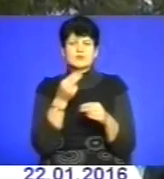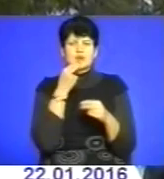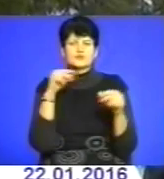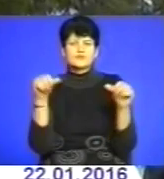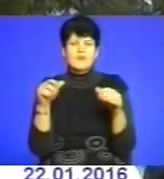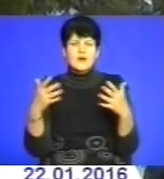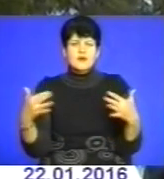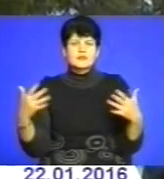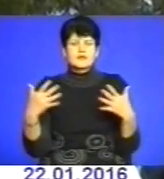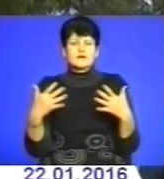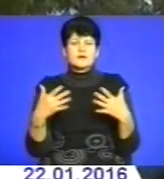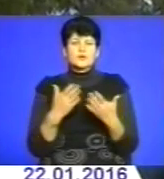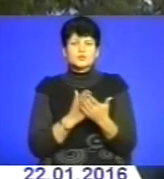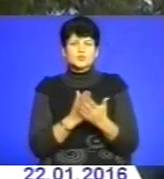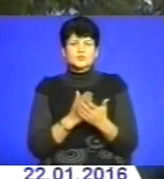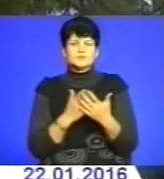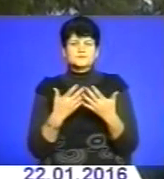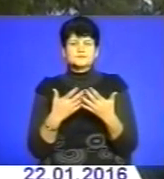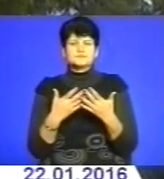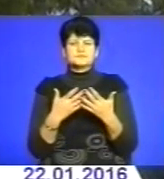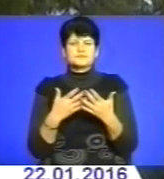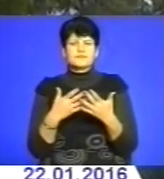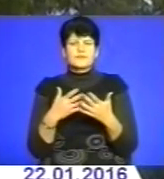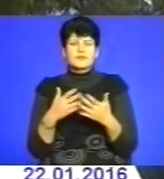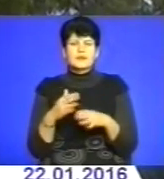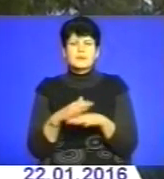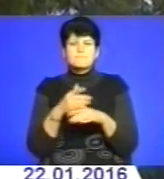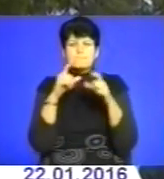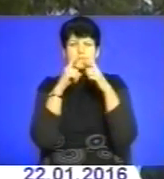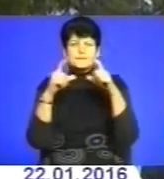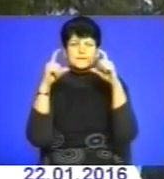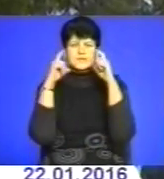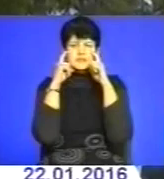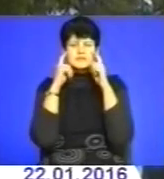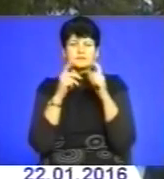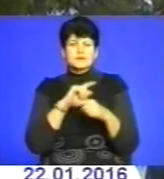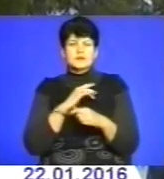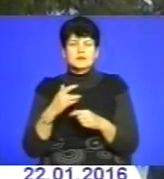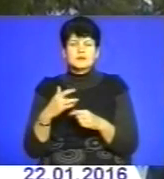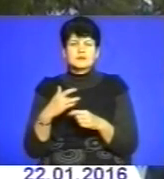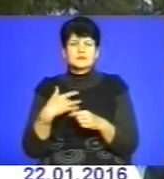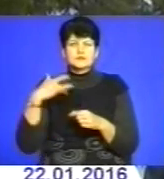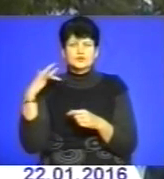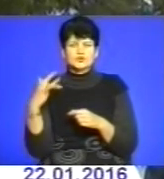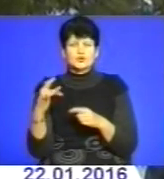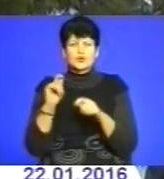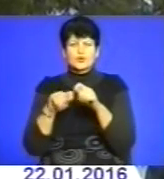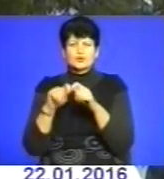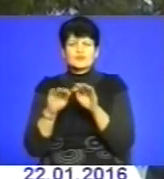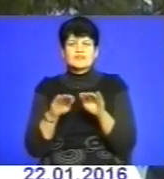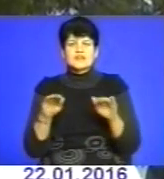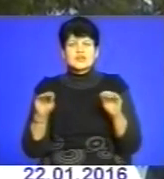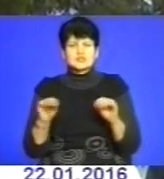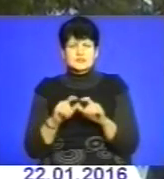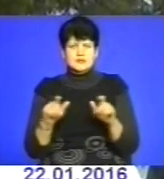заклади побутового вслуговування, масичний режим і посилений медичний контроль в дитячих садках,